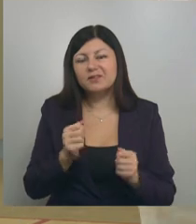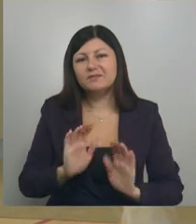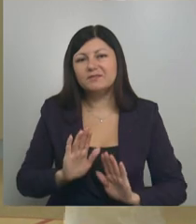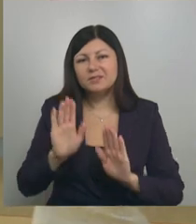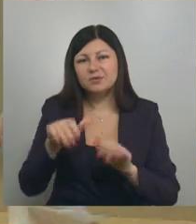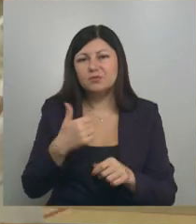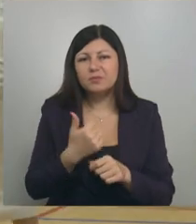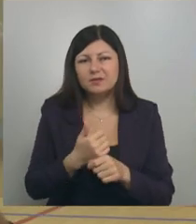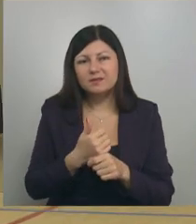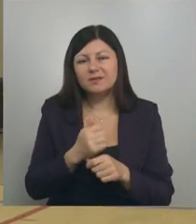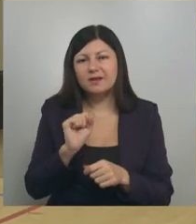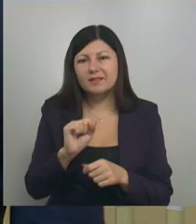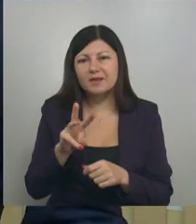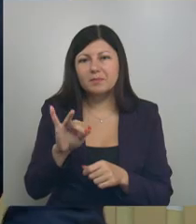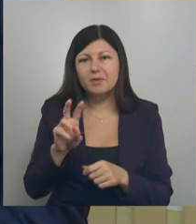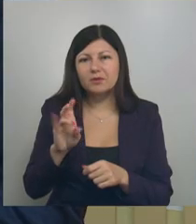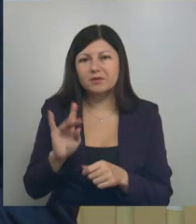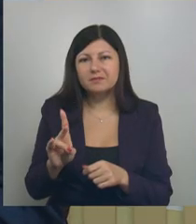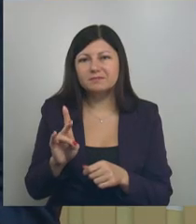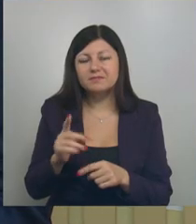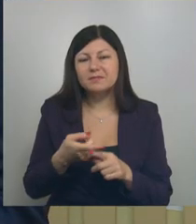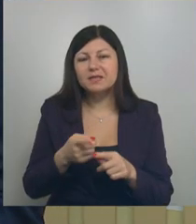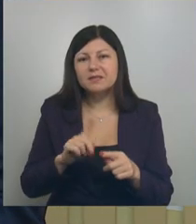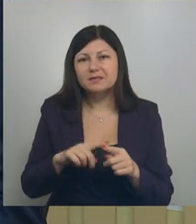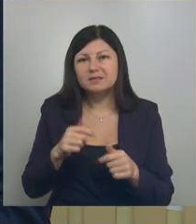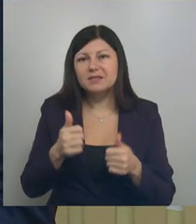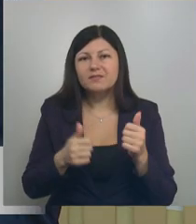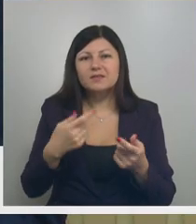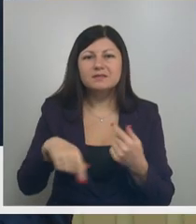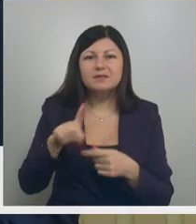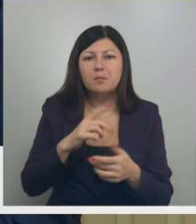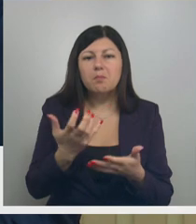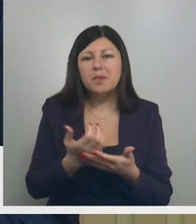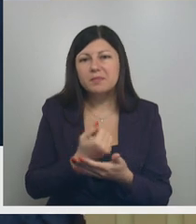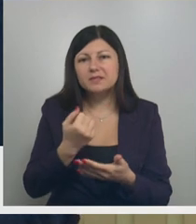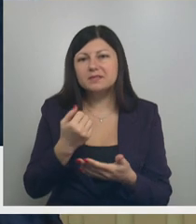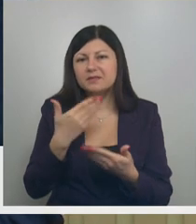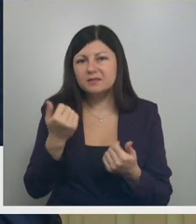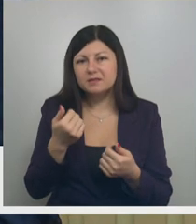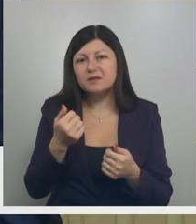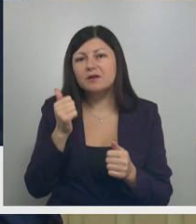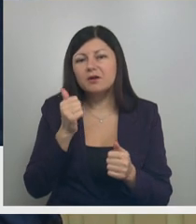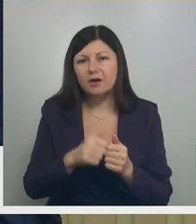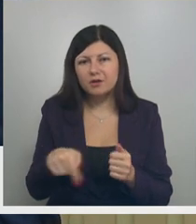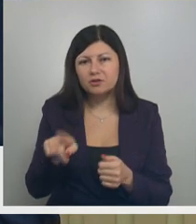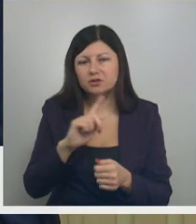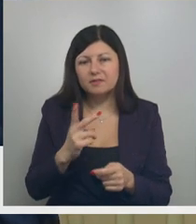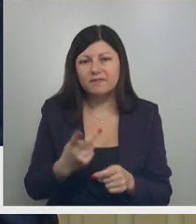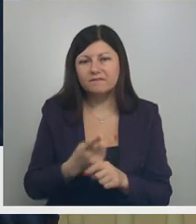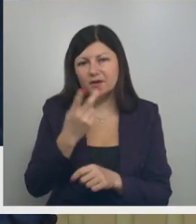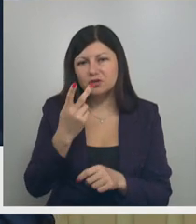Белгородской области Андрей Мелехин. Ну, третье соревнование – победители нет. Победители каждый, причем, напомню, что дважды.